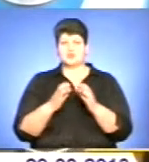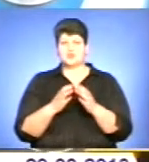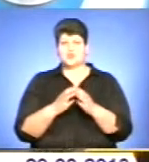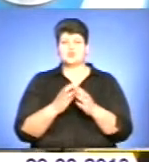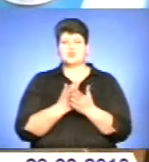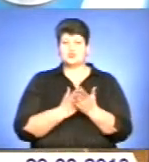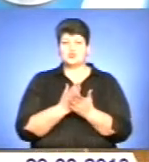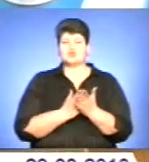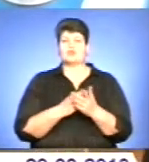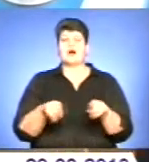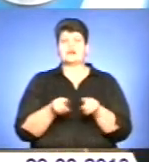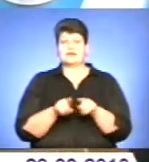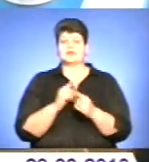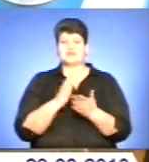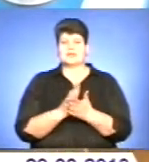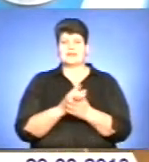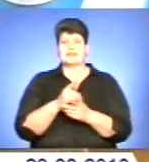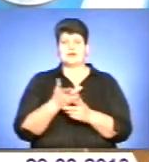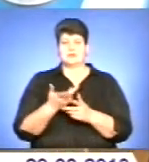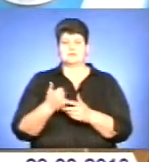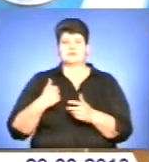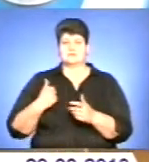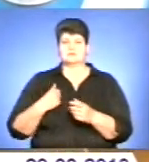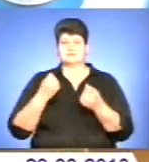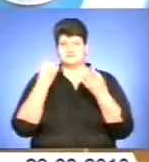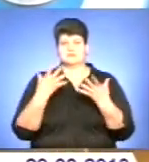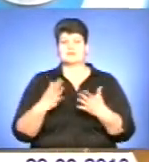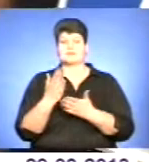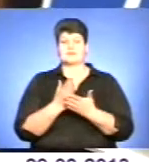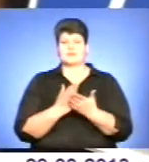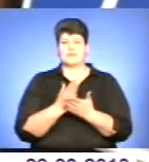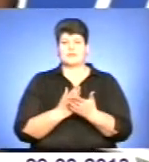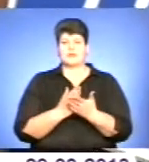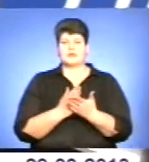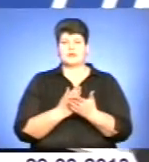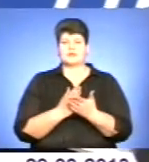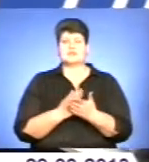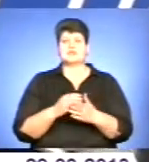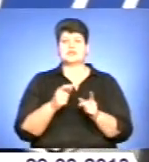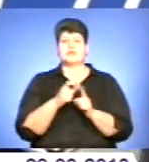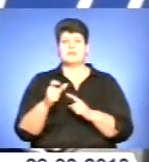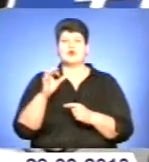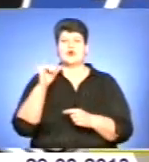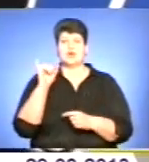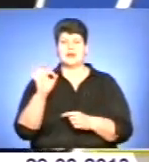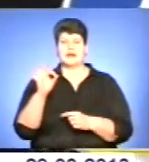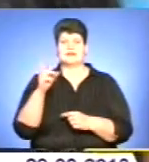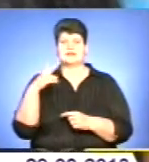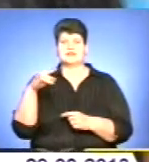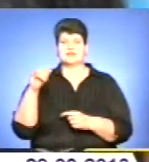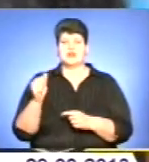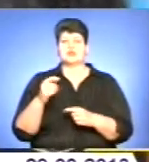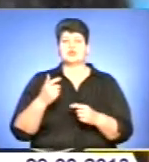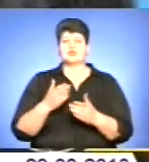проходити строкову військову службу. За словами Олега Денисюка, служитимуть юнаки у